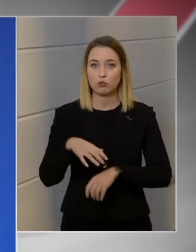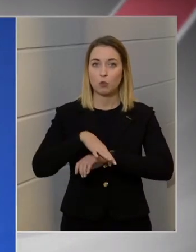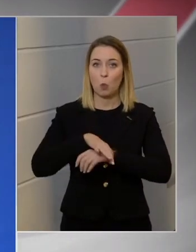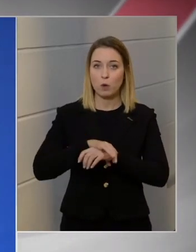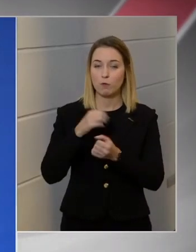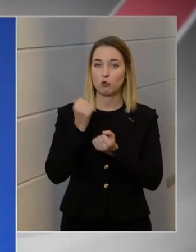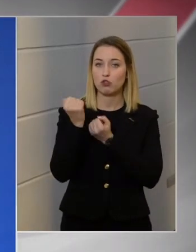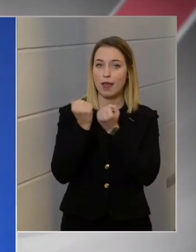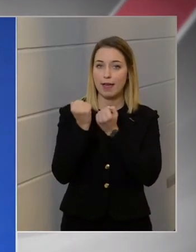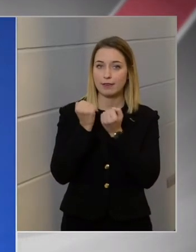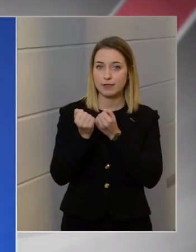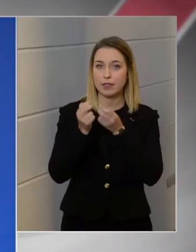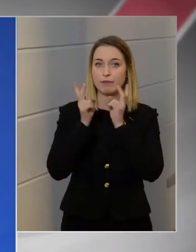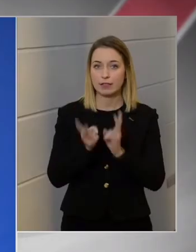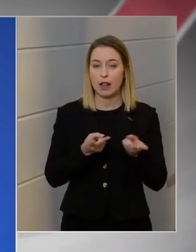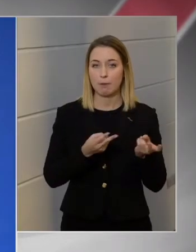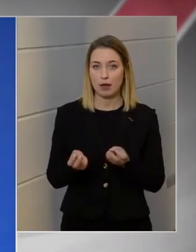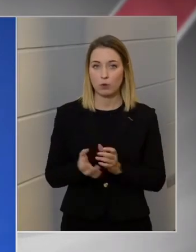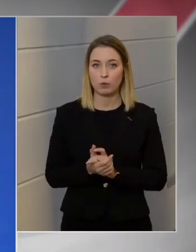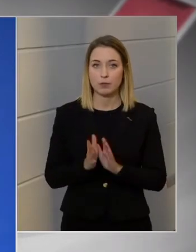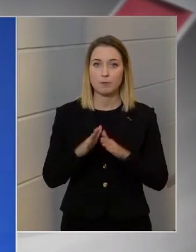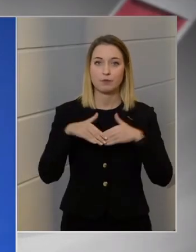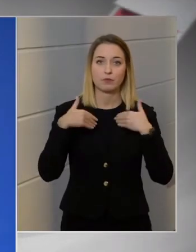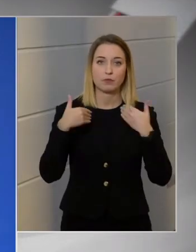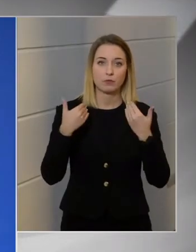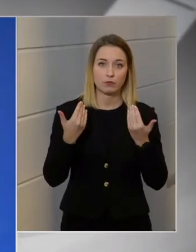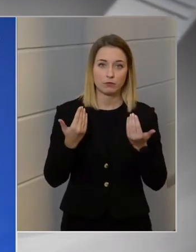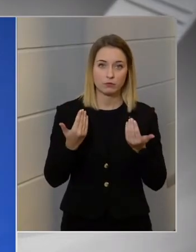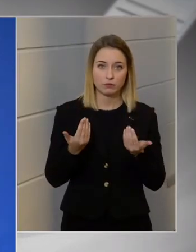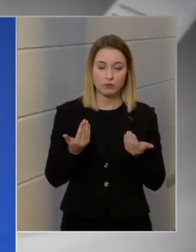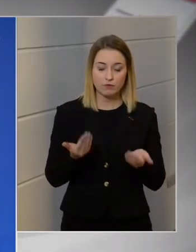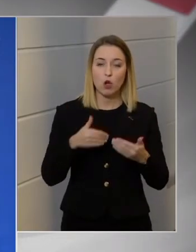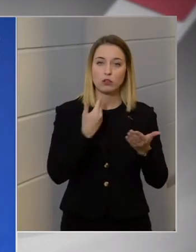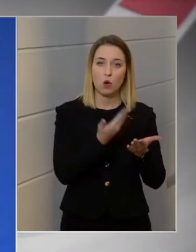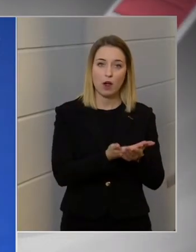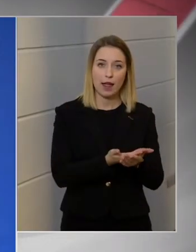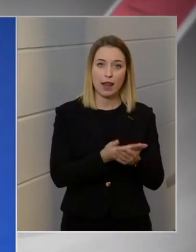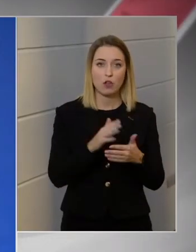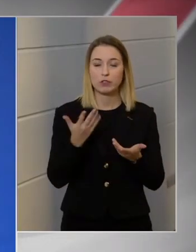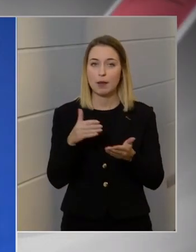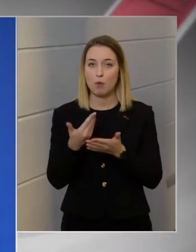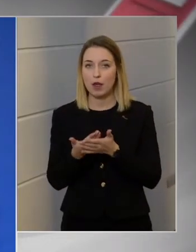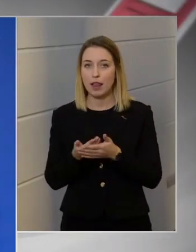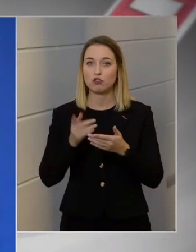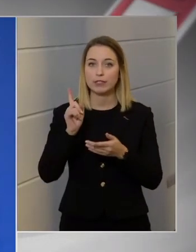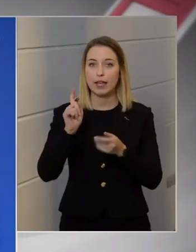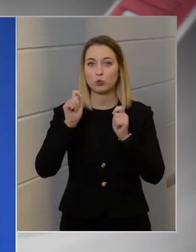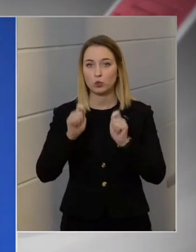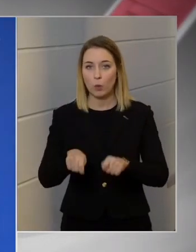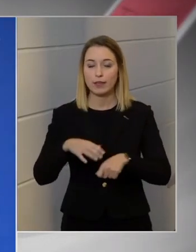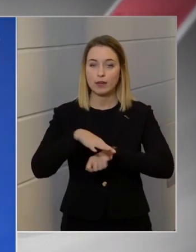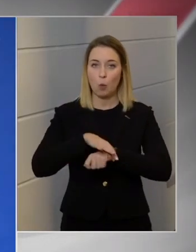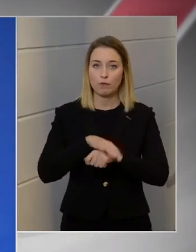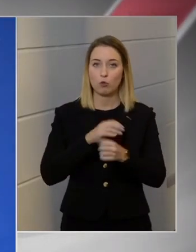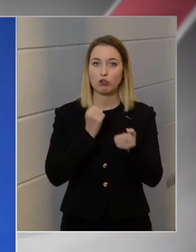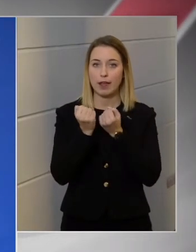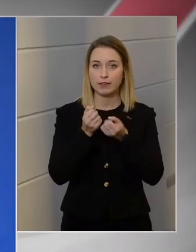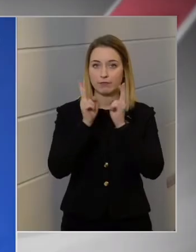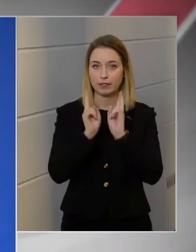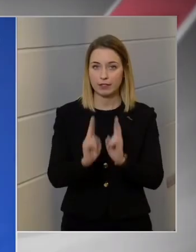orvossal egyeztetve kell hozni. Tehát van egy ajánlás, az is a neve egy ajánlás, de dönteni az orvossal egyeztetve kell.